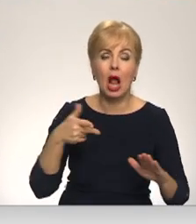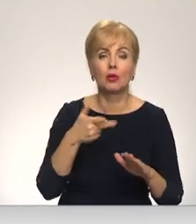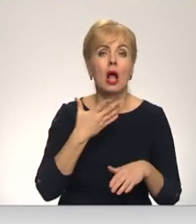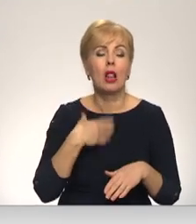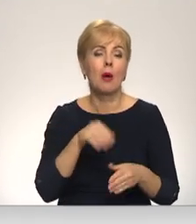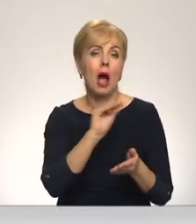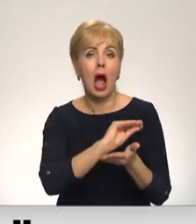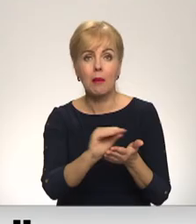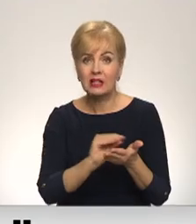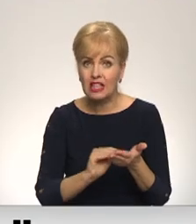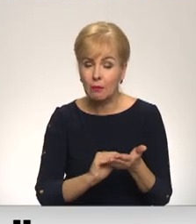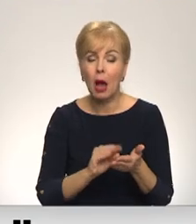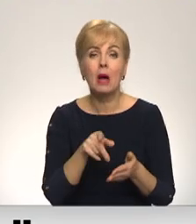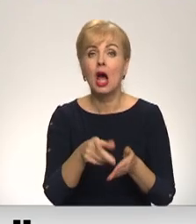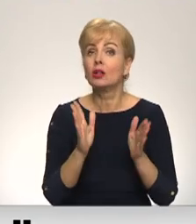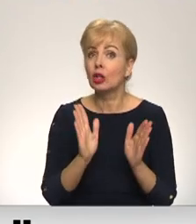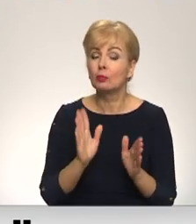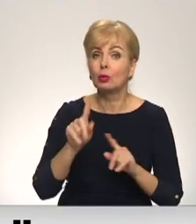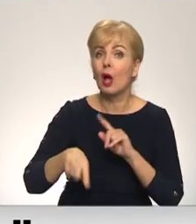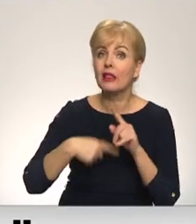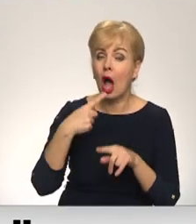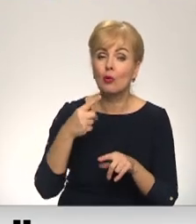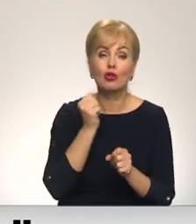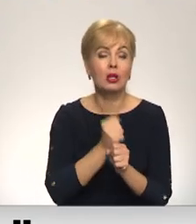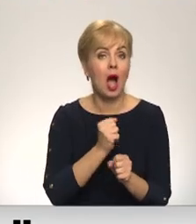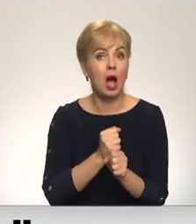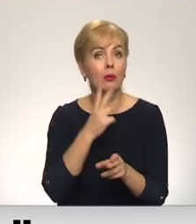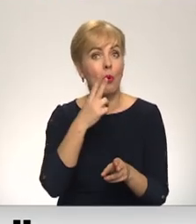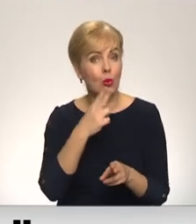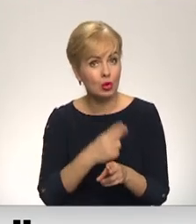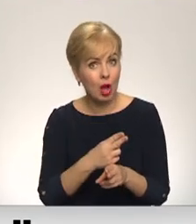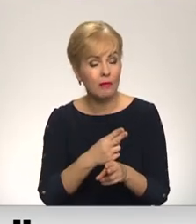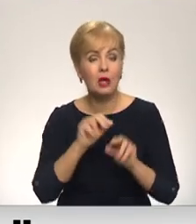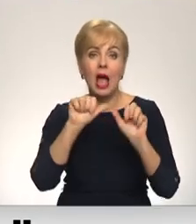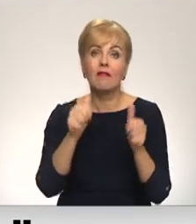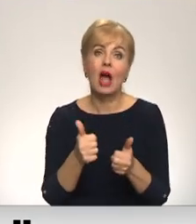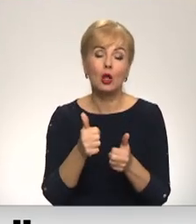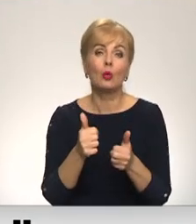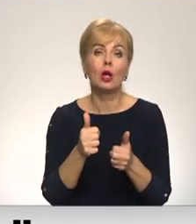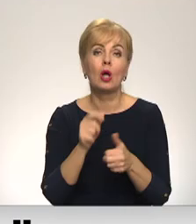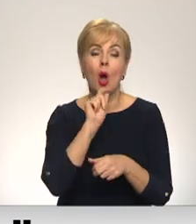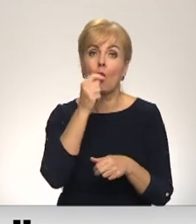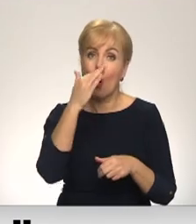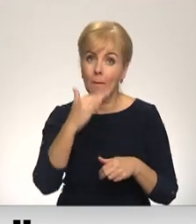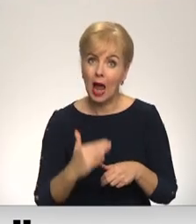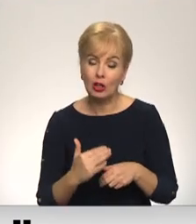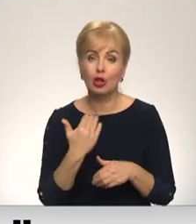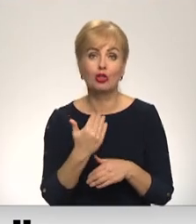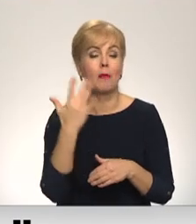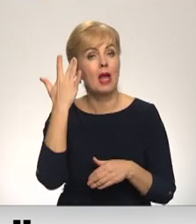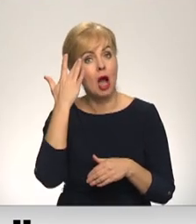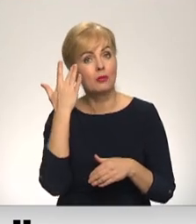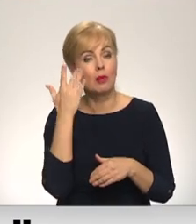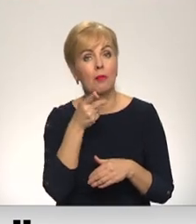apzīmējumu. Tas būtu nākošais darba uzdevums – veidot komentārus šiem jēdzieniem un